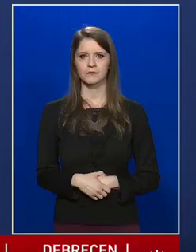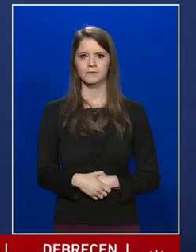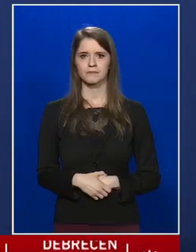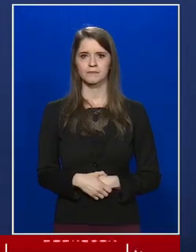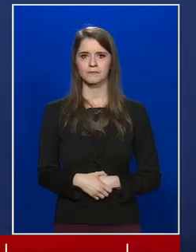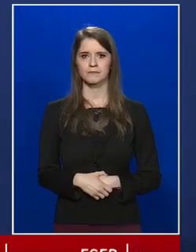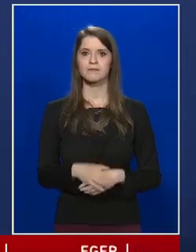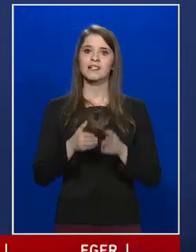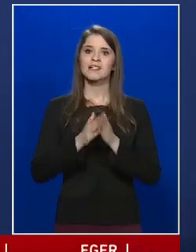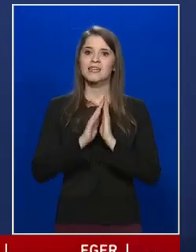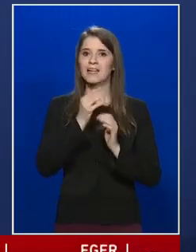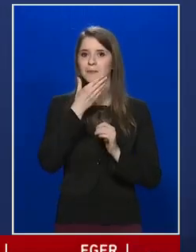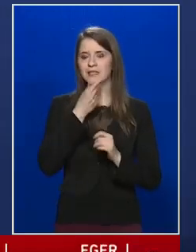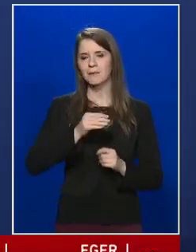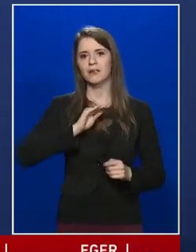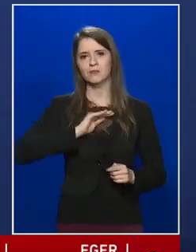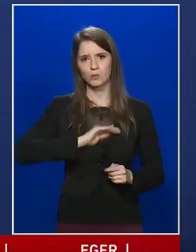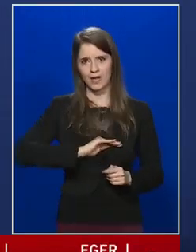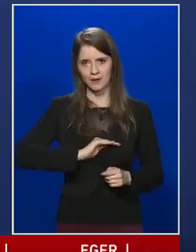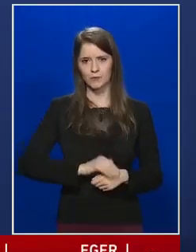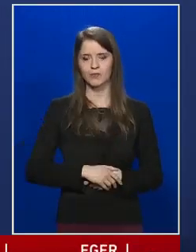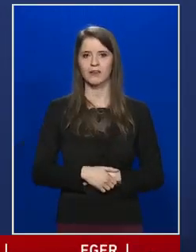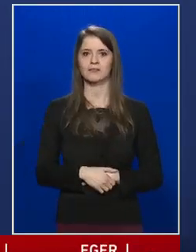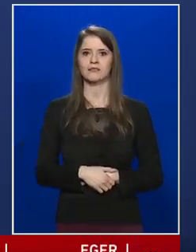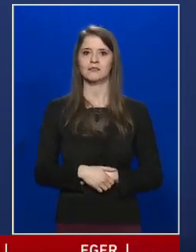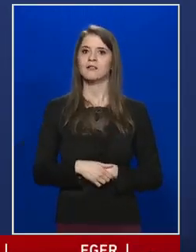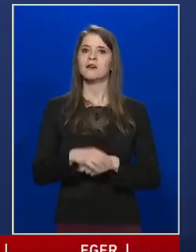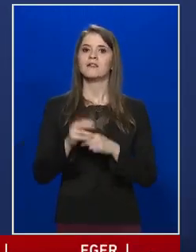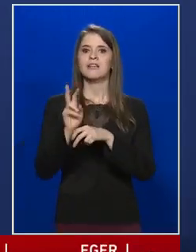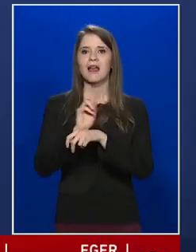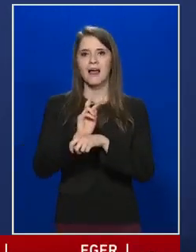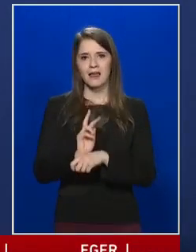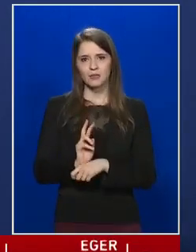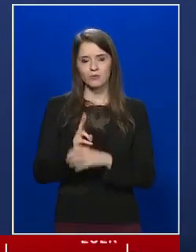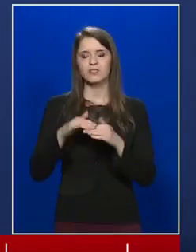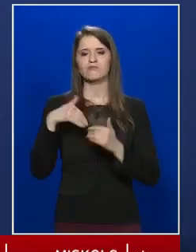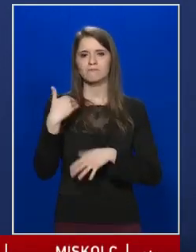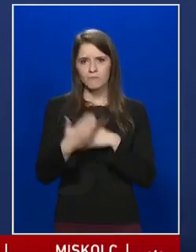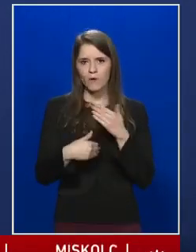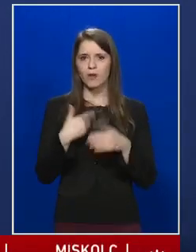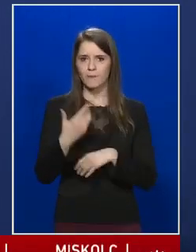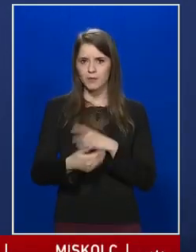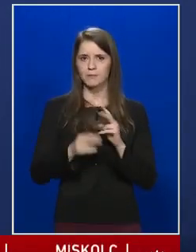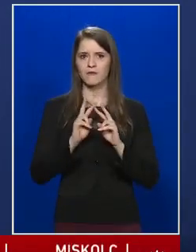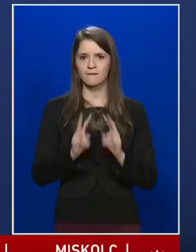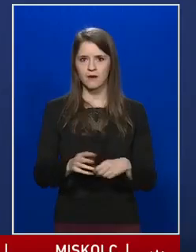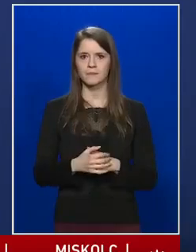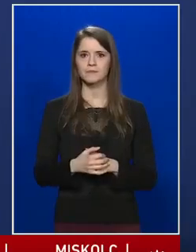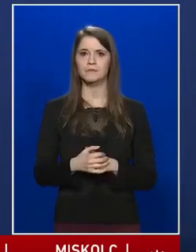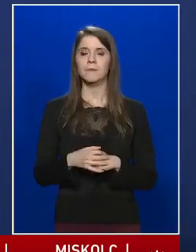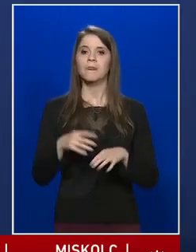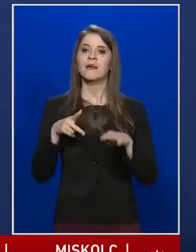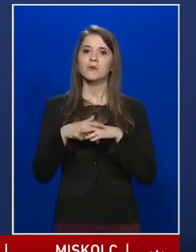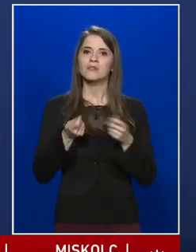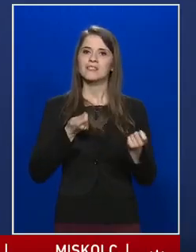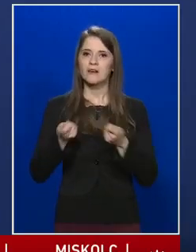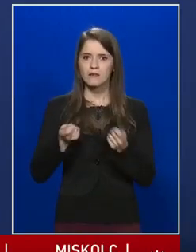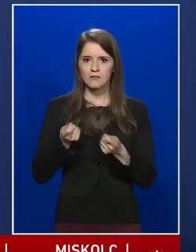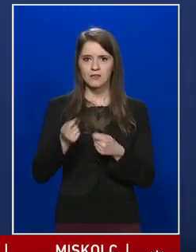Kérem szépen türelmüket, az ellenőrzés folyamatban van, közigazgatási